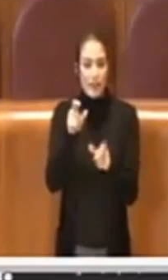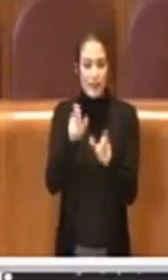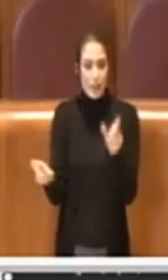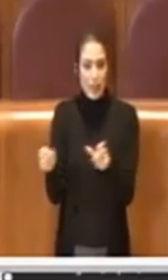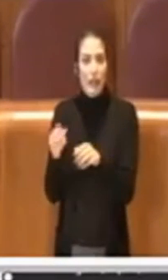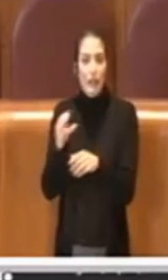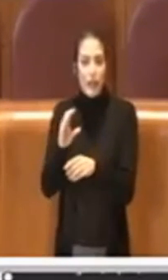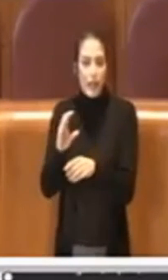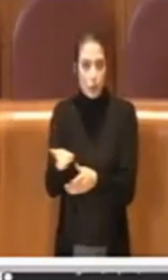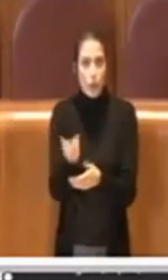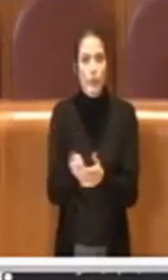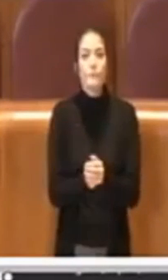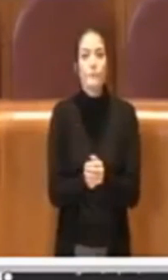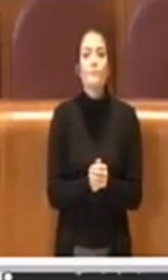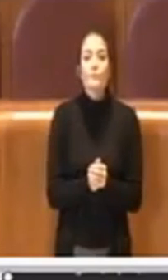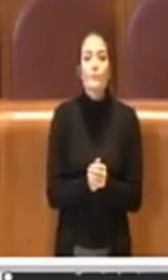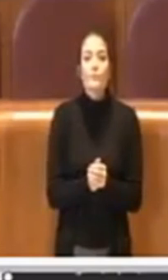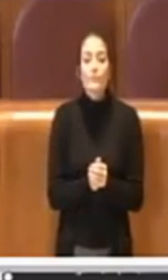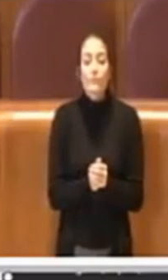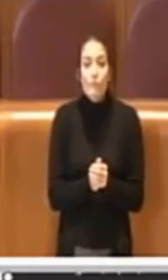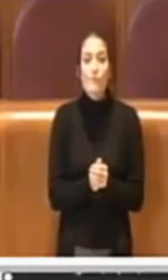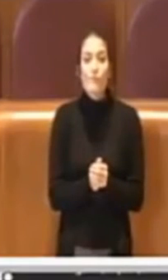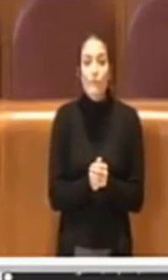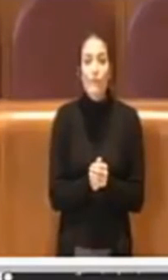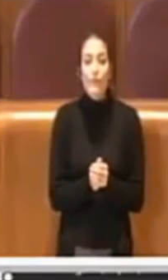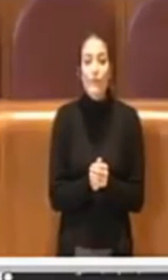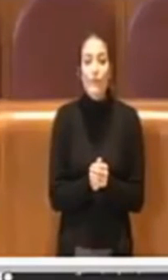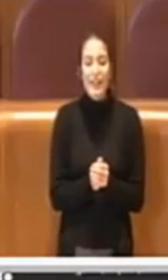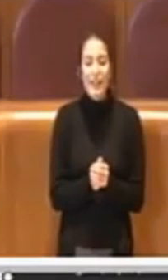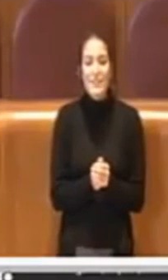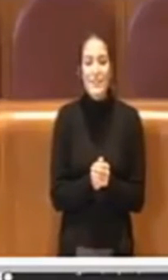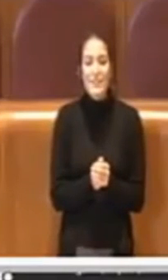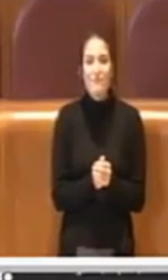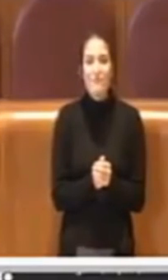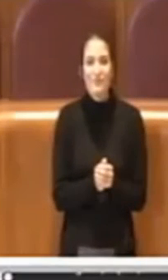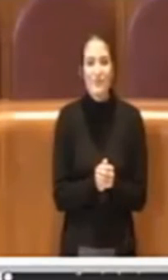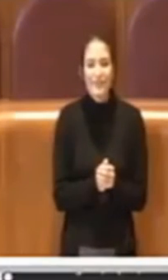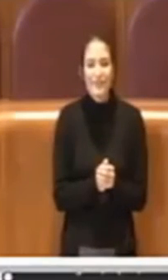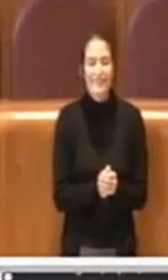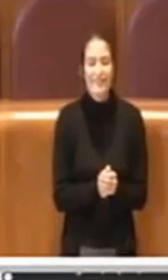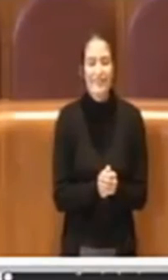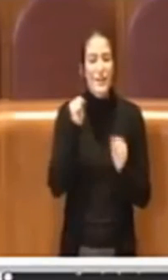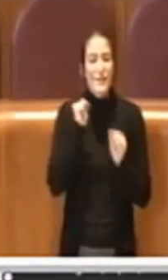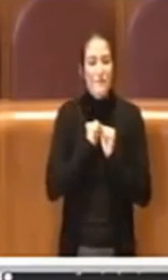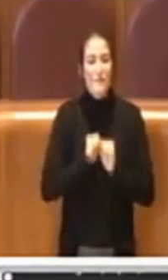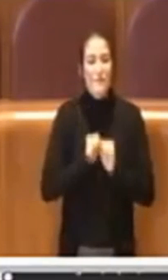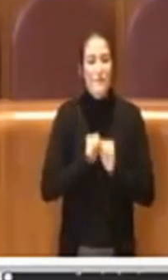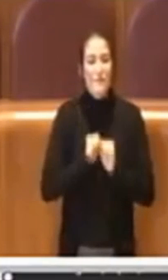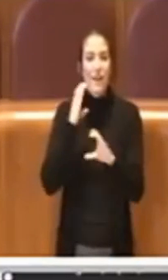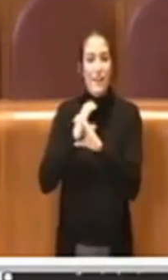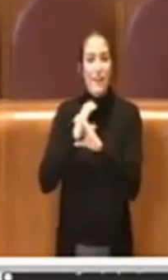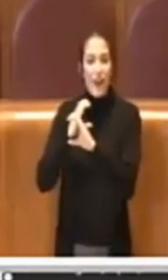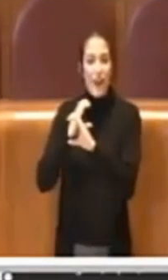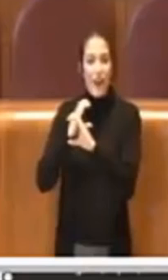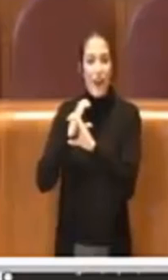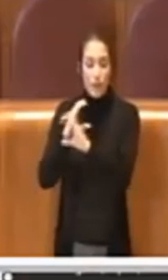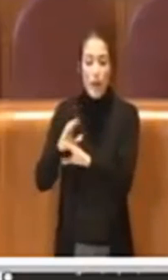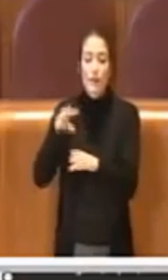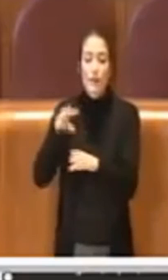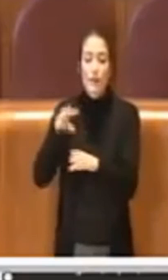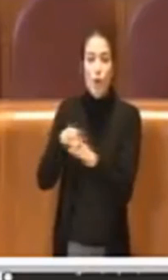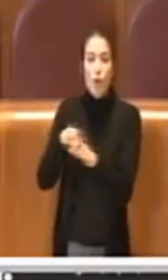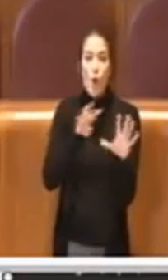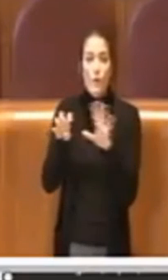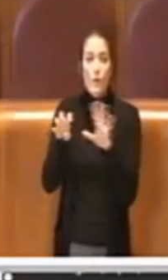del tribunale. Noi con il 2021 porteremo a rinnovare la flotta degli autobus di ben 900